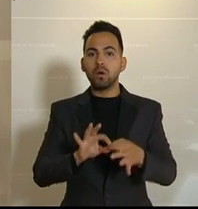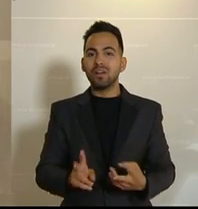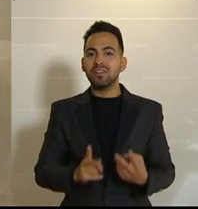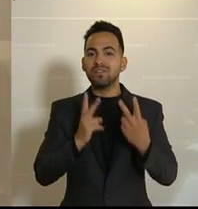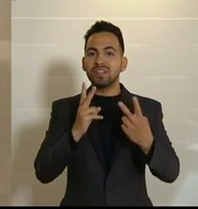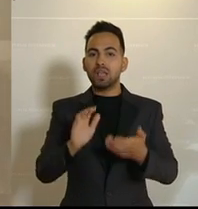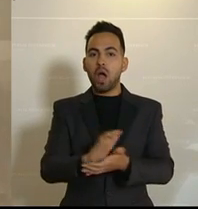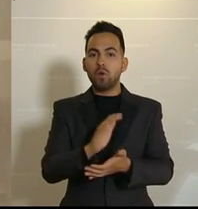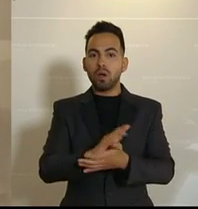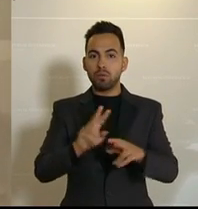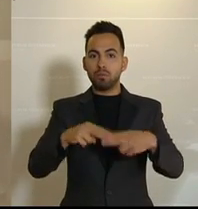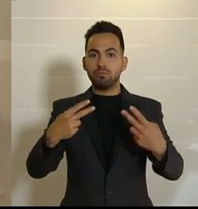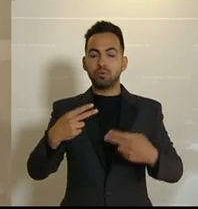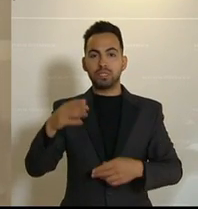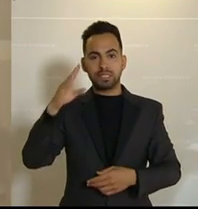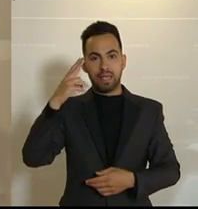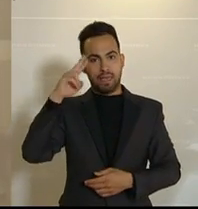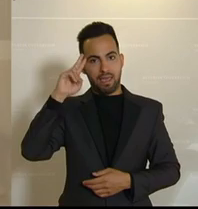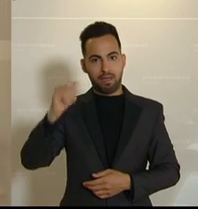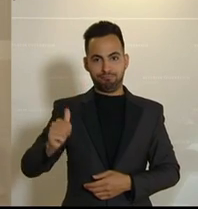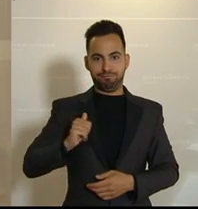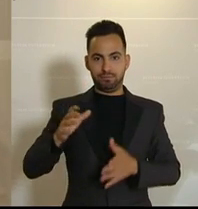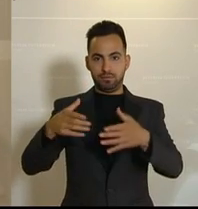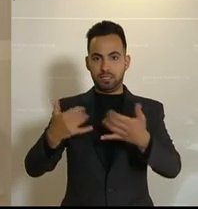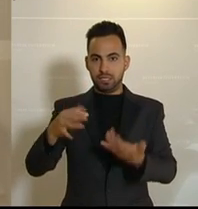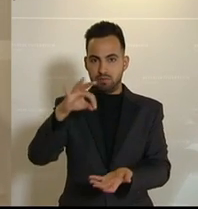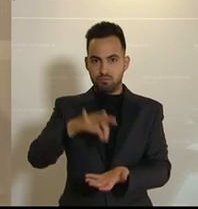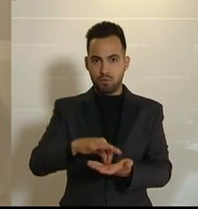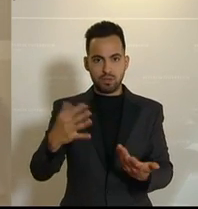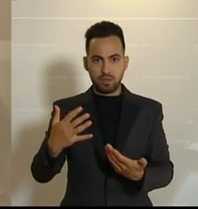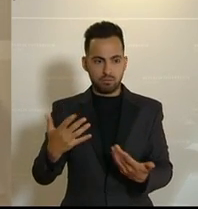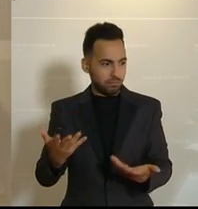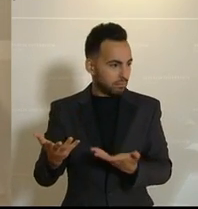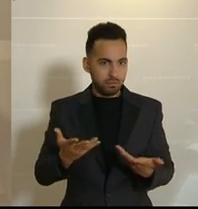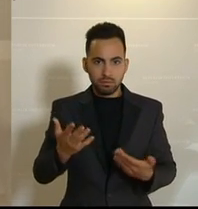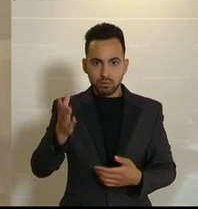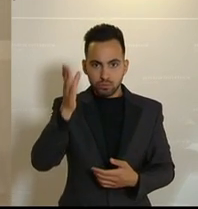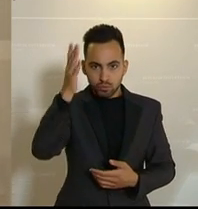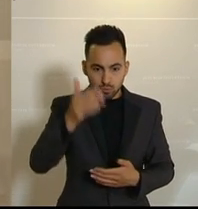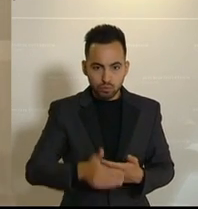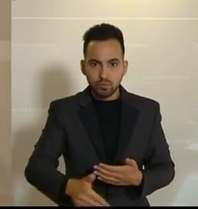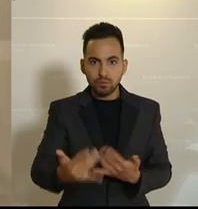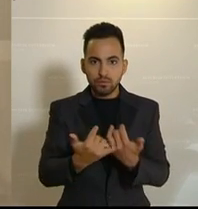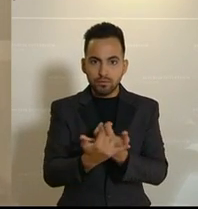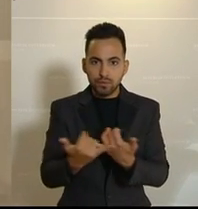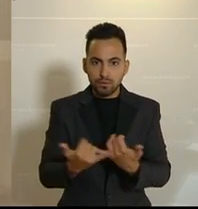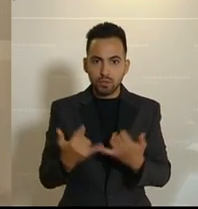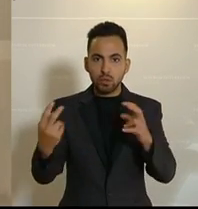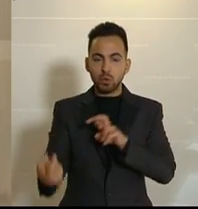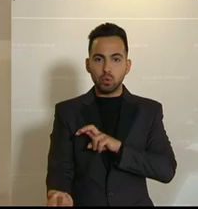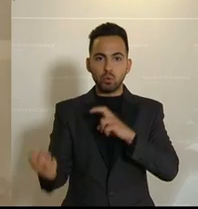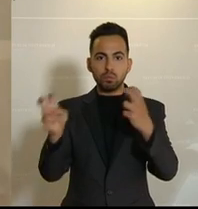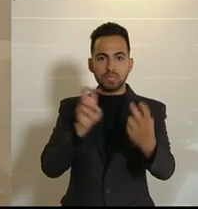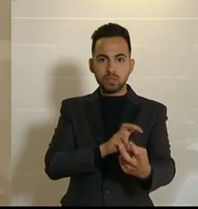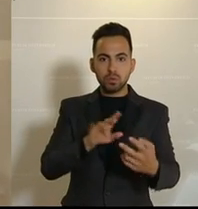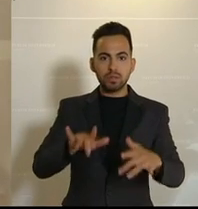Aufgaben des Bundesheeres die derzeit herrschende Unbedarftheit und keine Visionen in der praktikablen Umsetzung